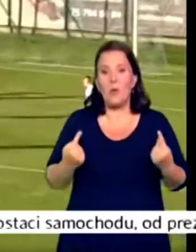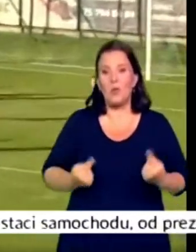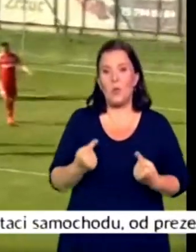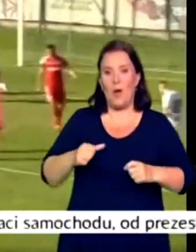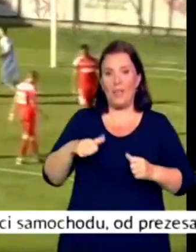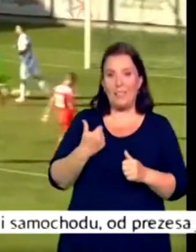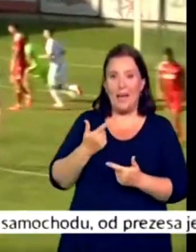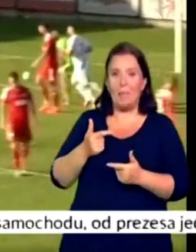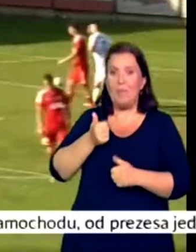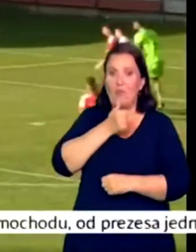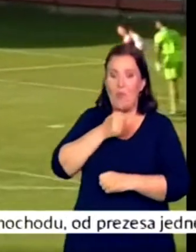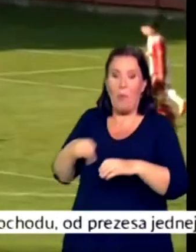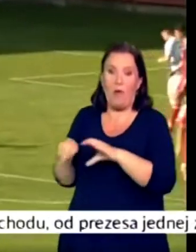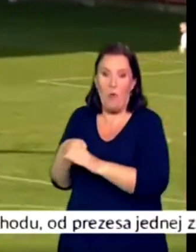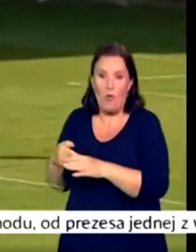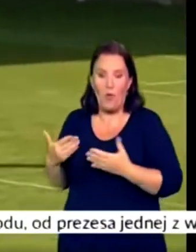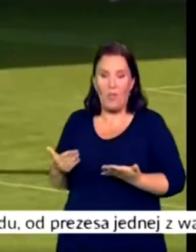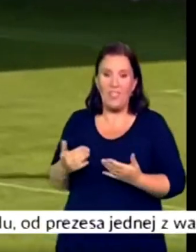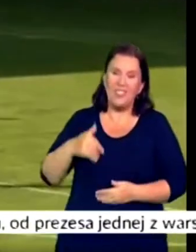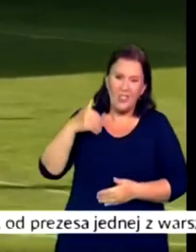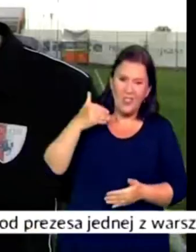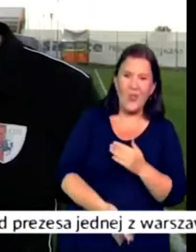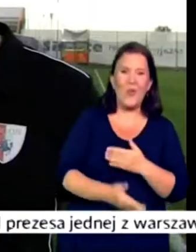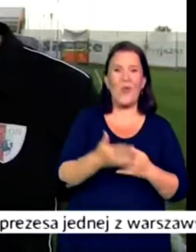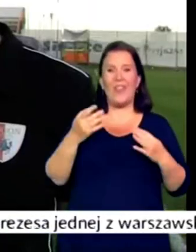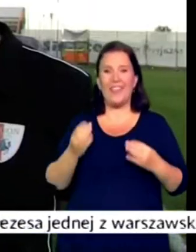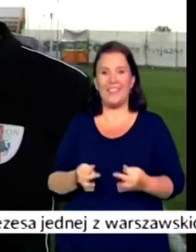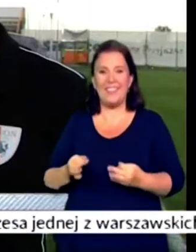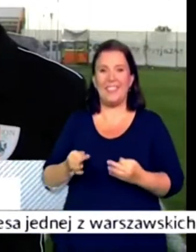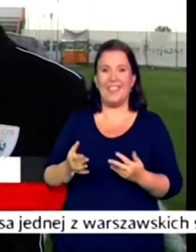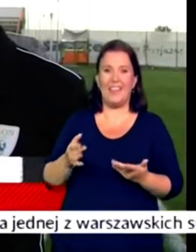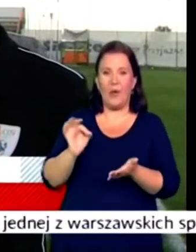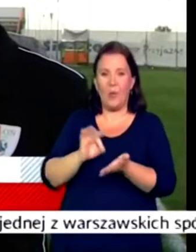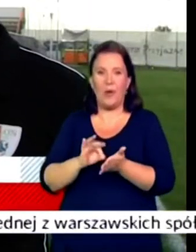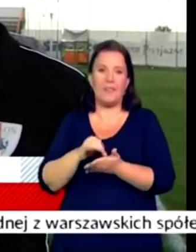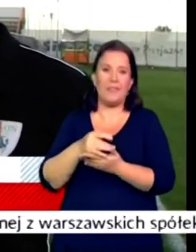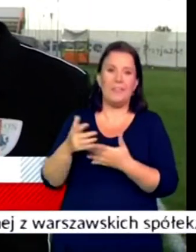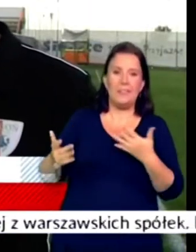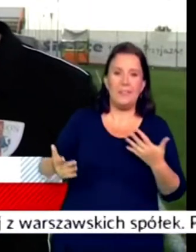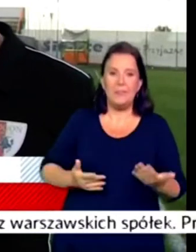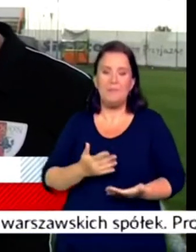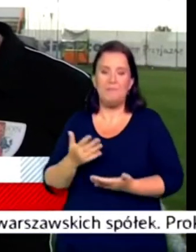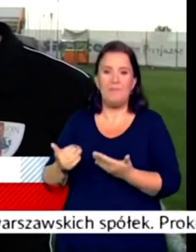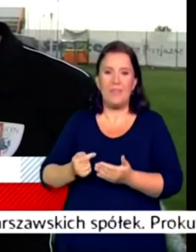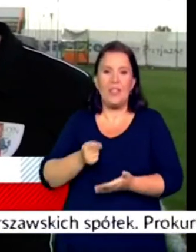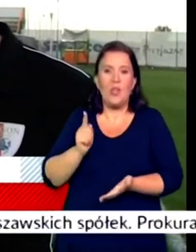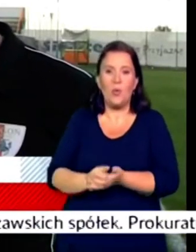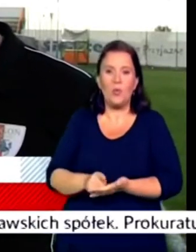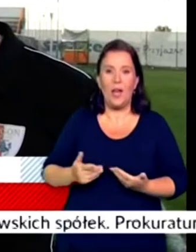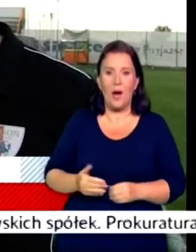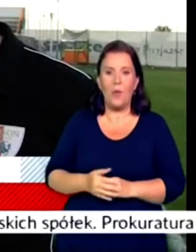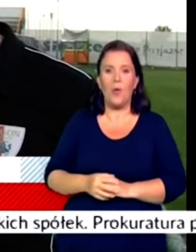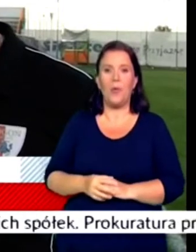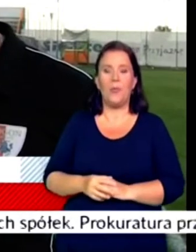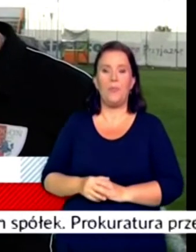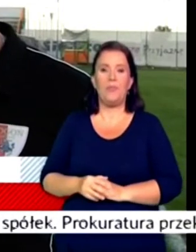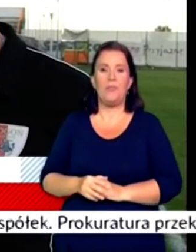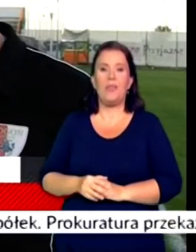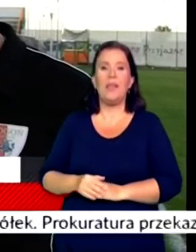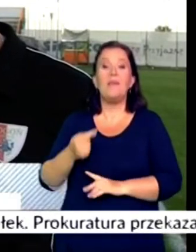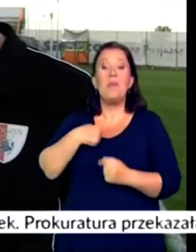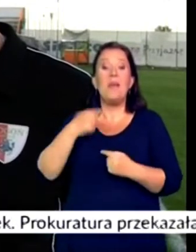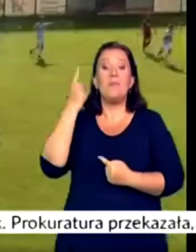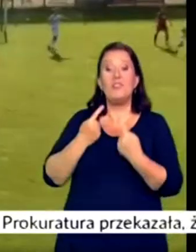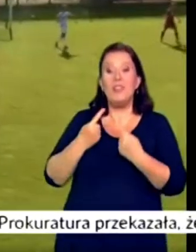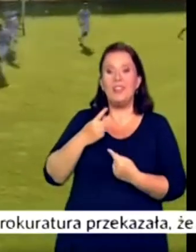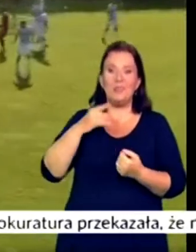sytuacji. Wielka szkoda, że dzisiaj ulegliśmy rywalowi. Domyśleliśmy, że dowieziemy chociaż ten jeden